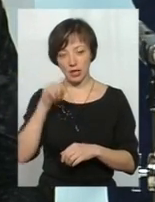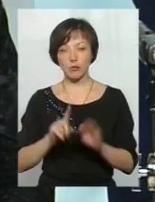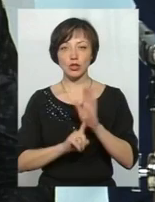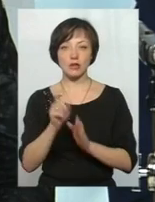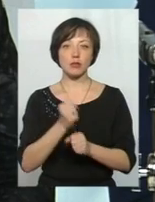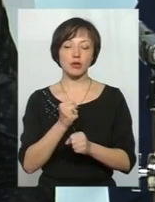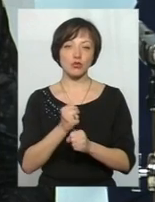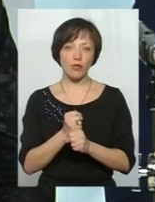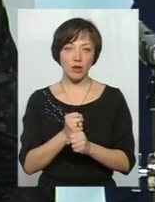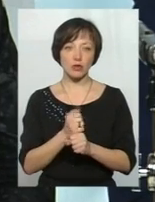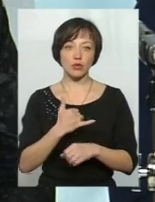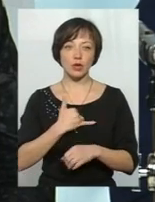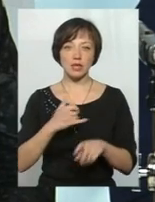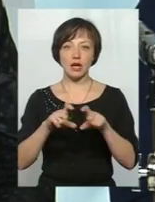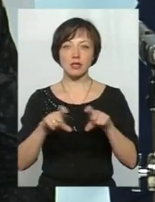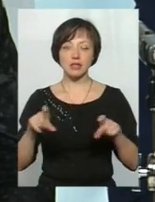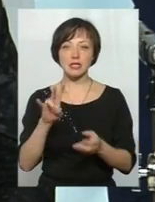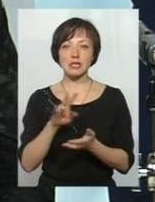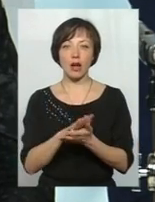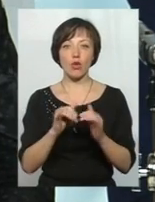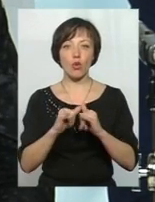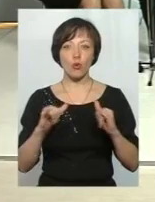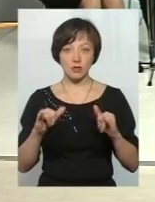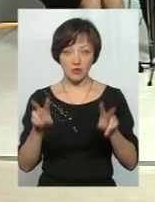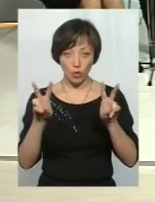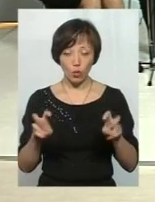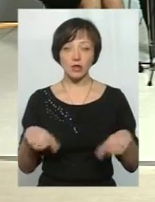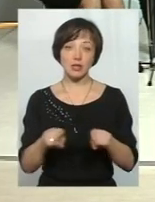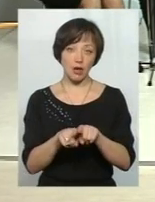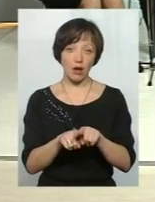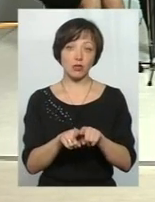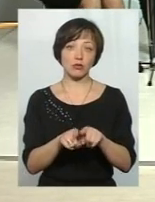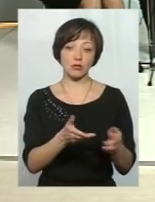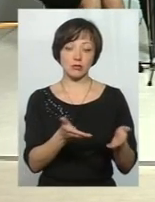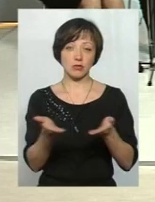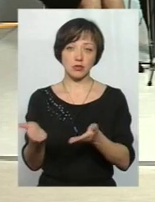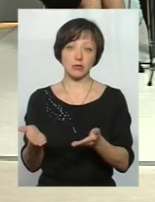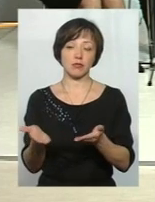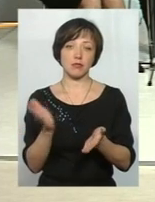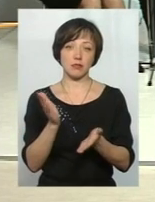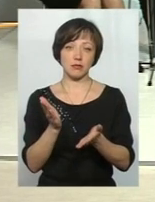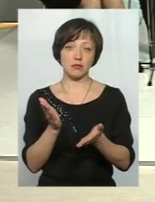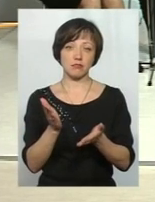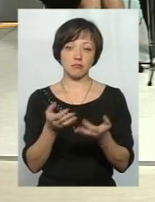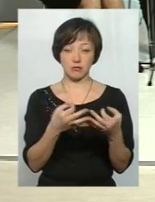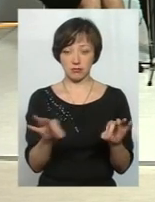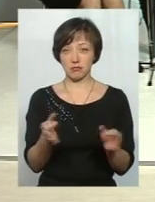запрацювала в нас агенція сталого розвитку, яка також відкриває, як Сергій Іванович сказав, дорогу до